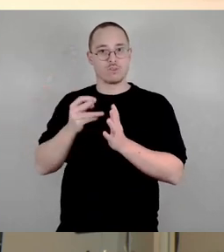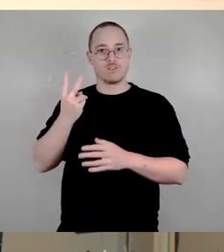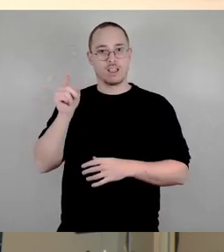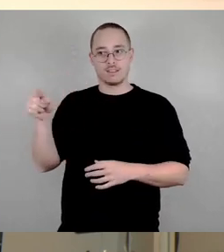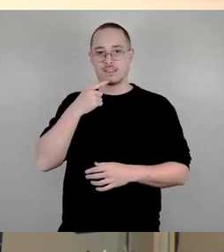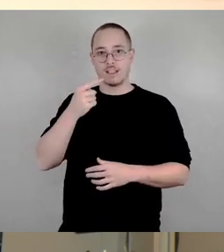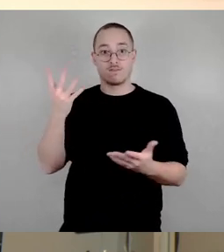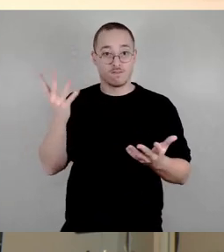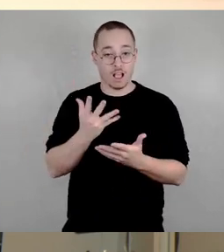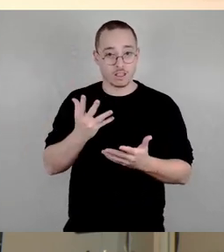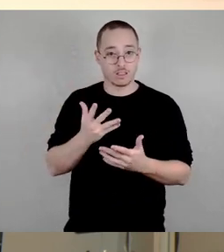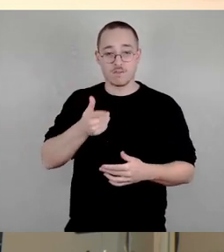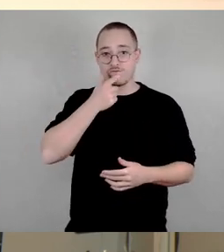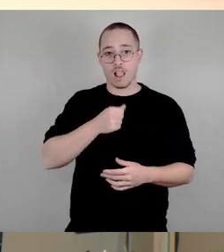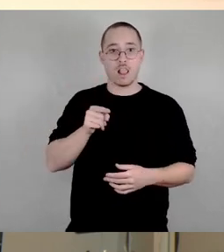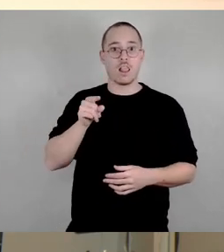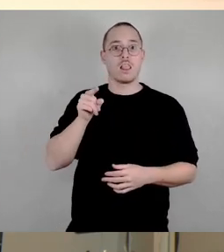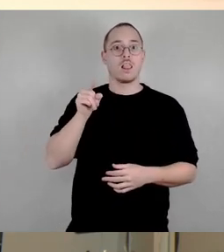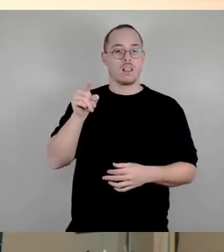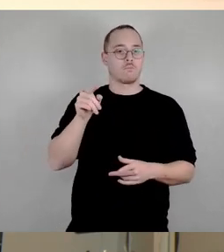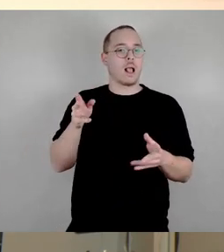Aufenthaltsqualität macht.